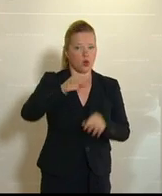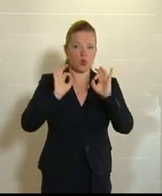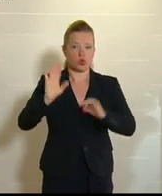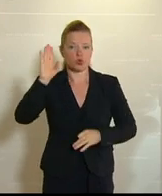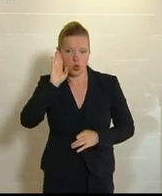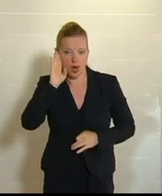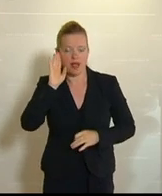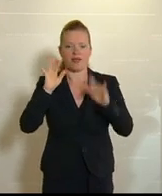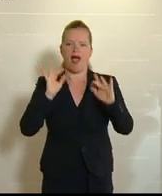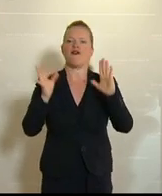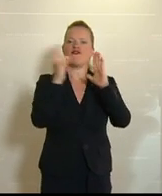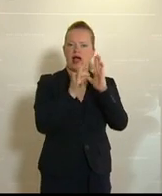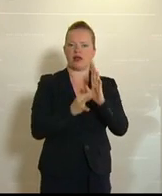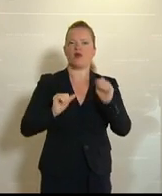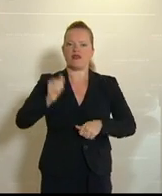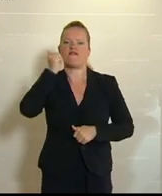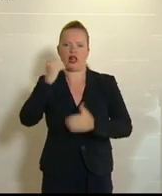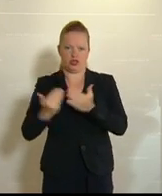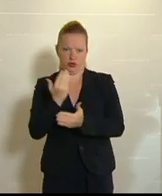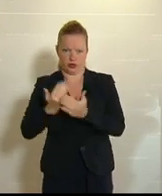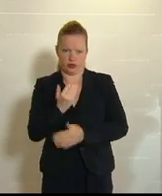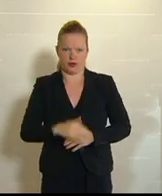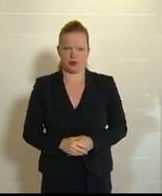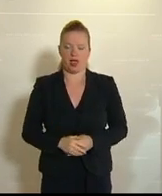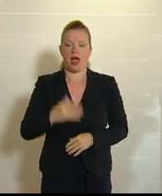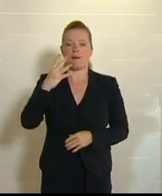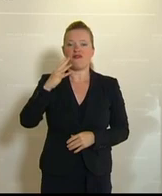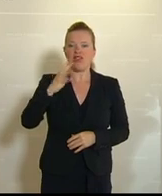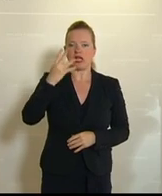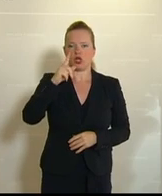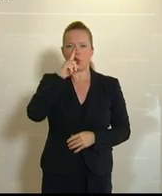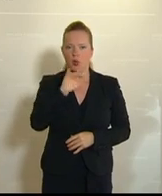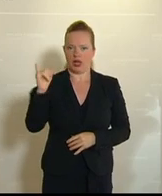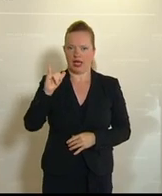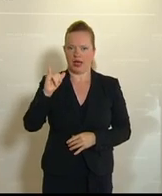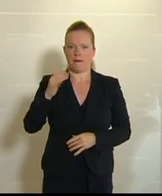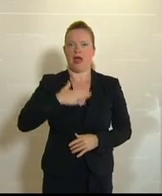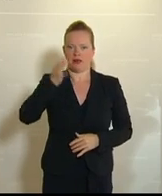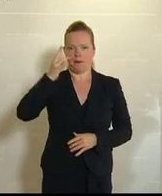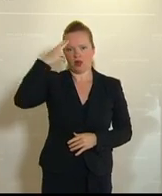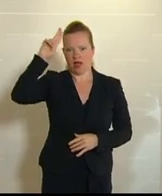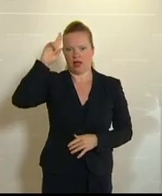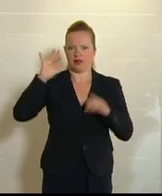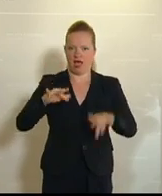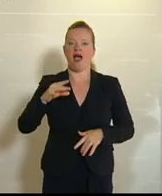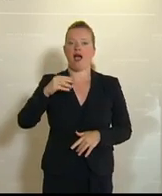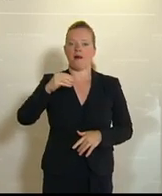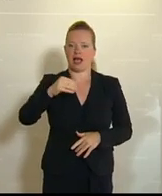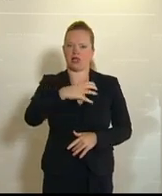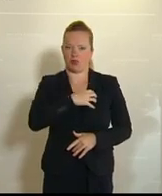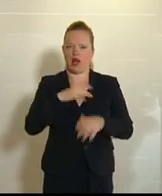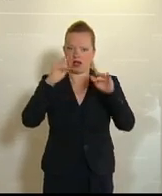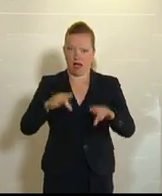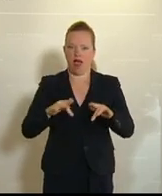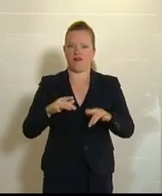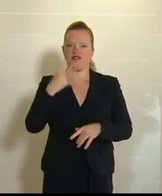Fakten statt Fake News. Am 4. Juli, meine sehr geehrten Damen und Herren, Salzburg, Schlägerei zwischen vier Pakistani und